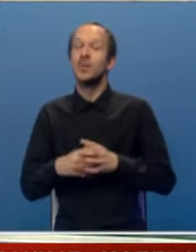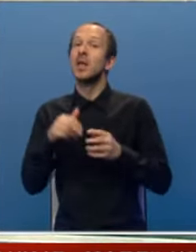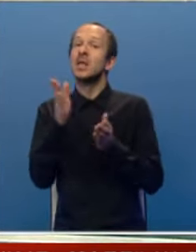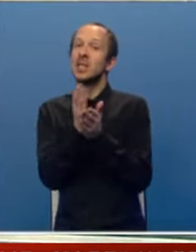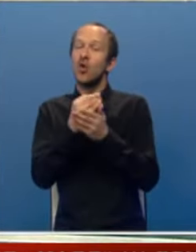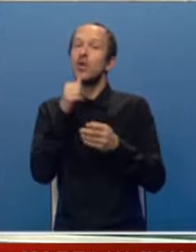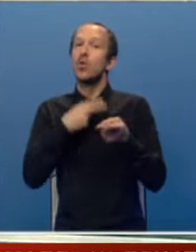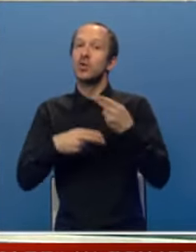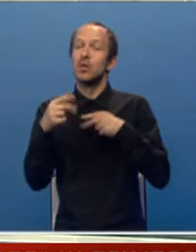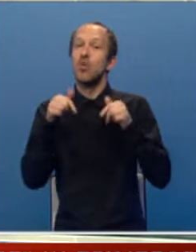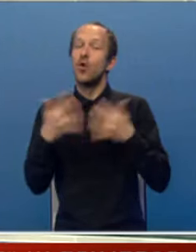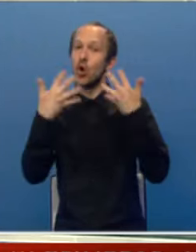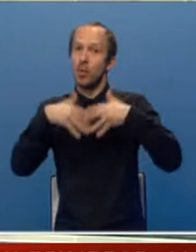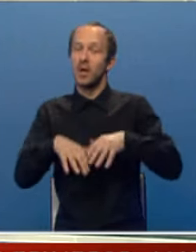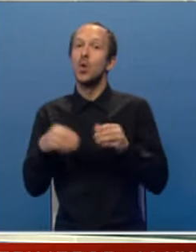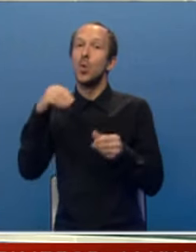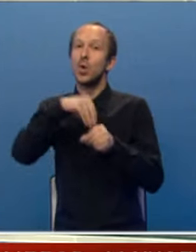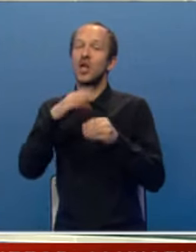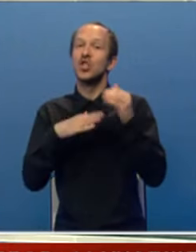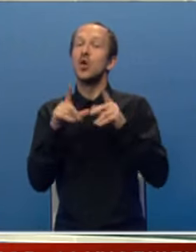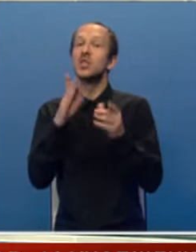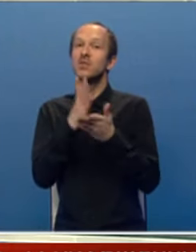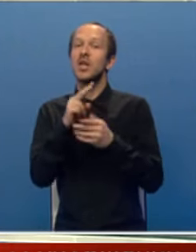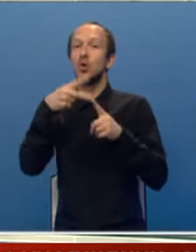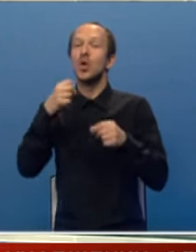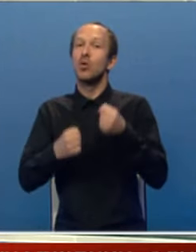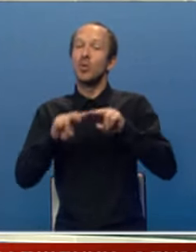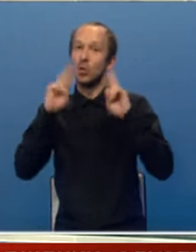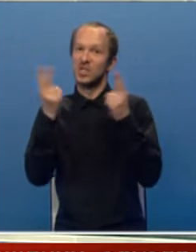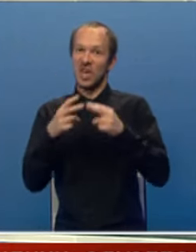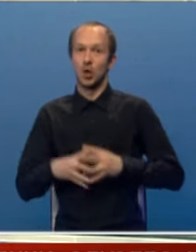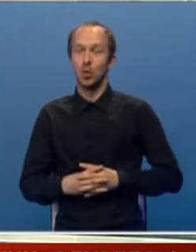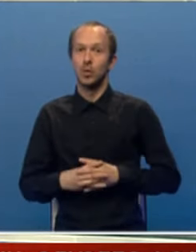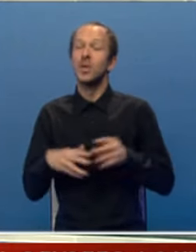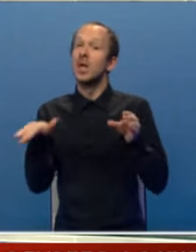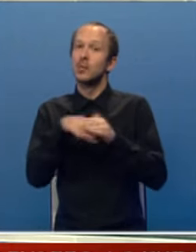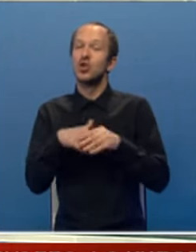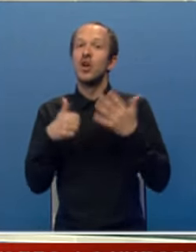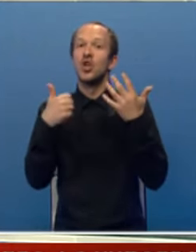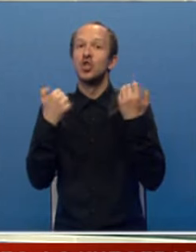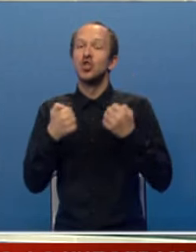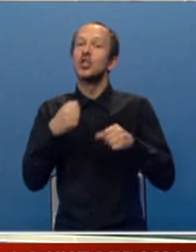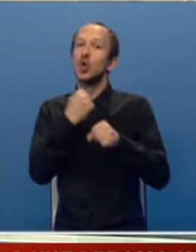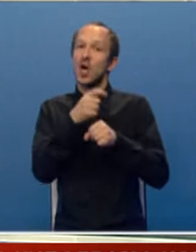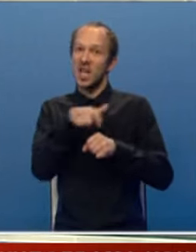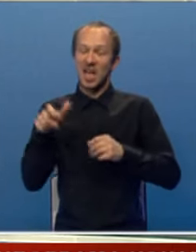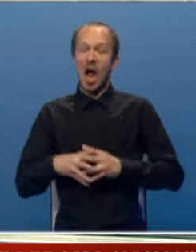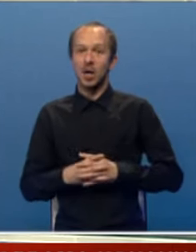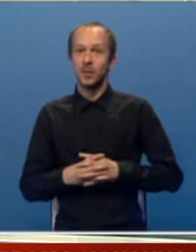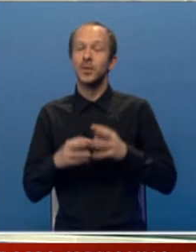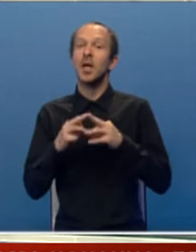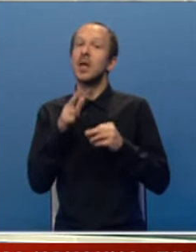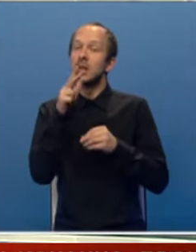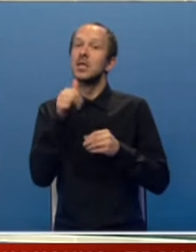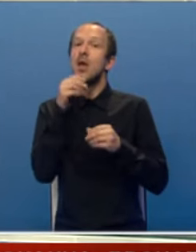Djelovi proizvedeni u ovoj kompaniji ugrađeni su u svaki drugi automobil u svijetu. Zapošljava 600 radnika, a